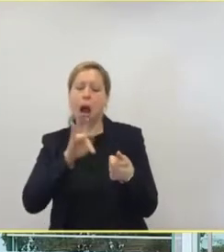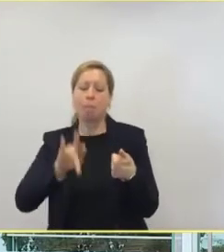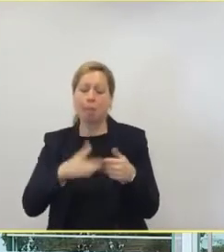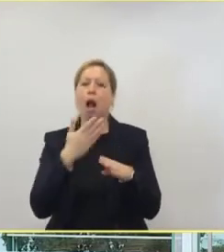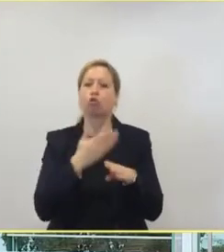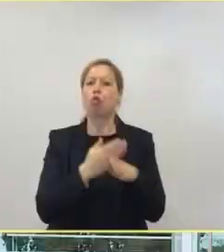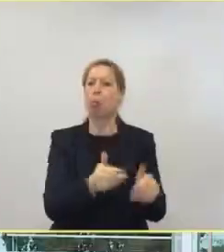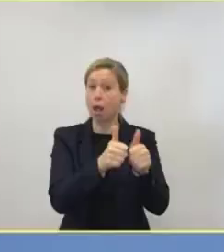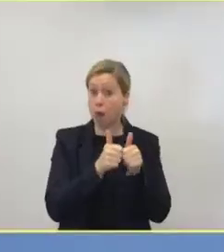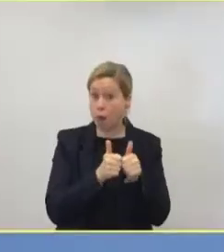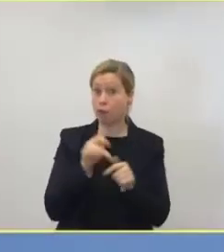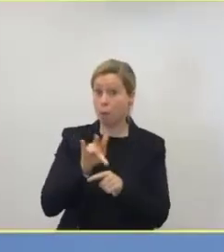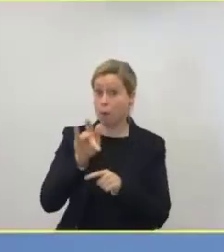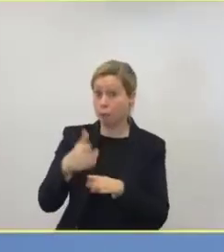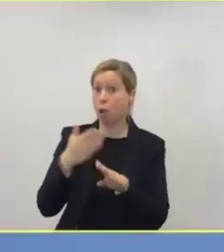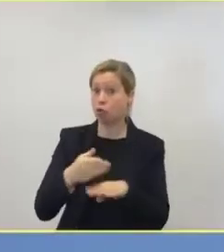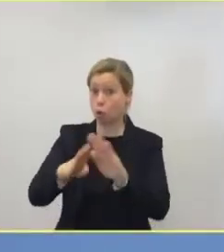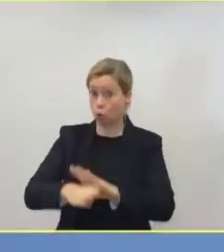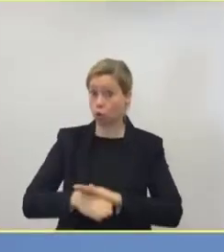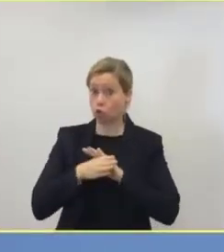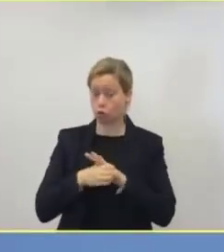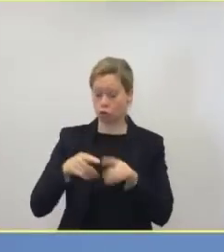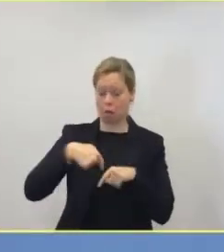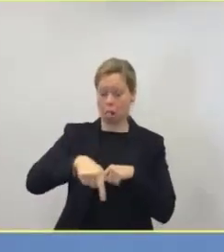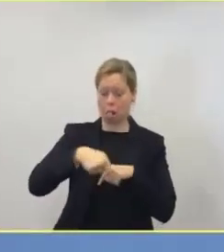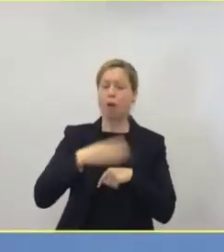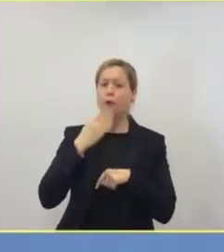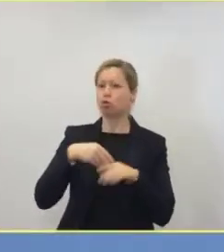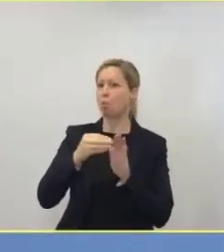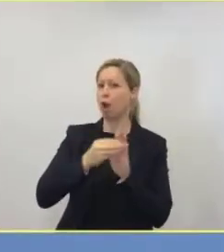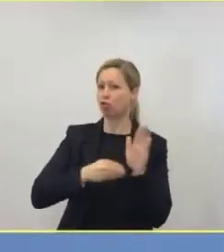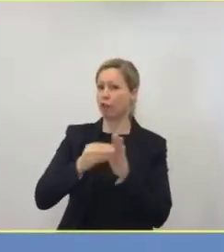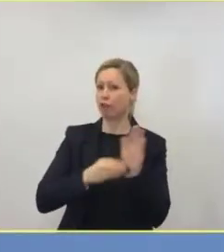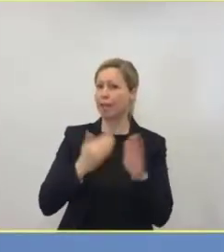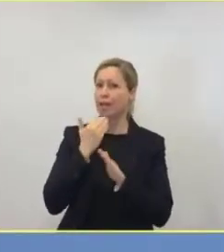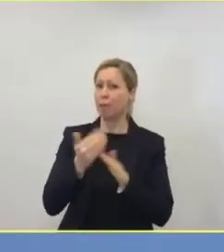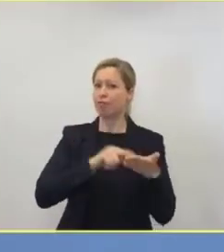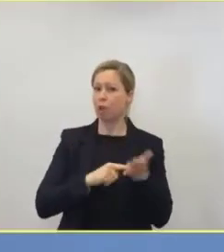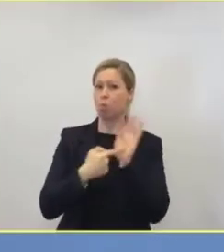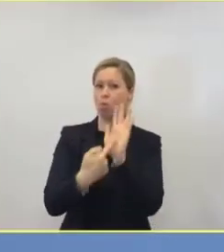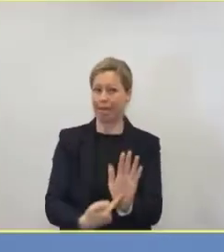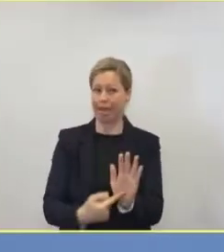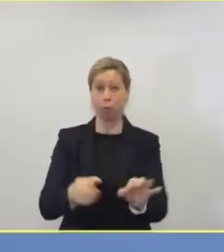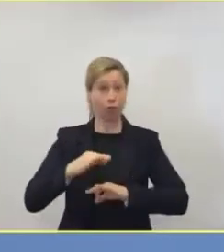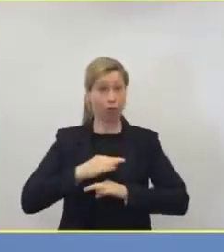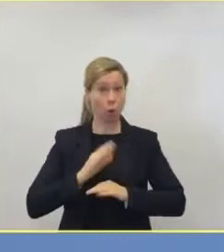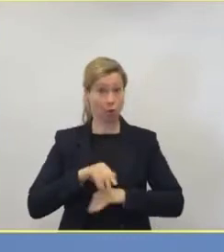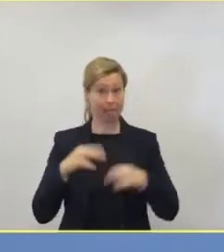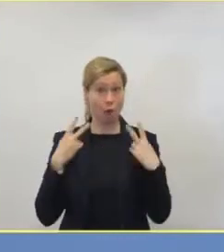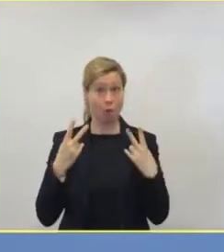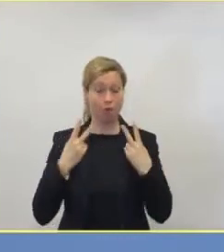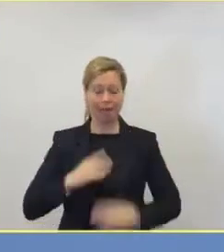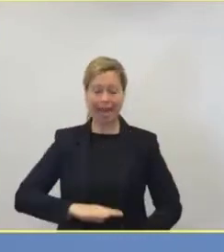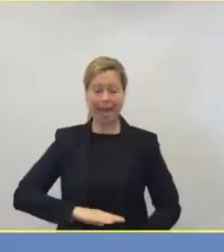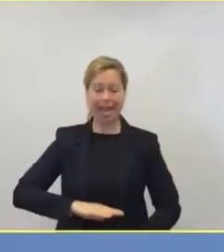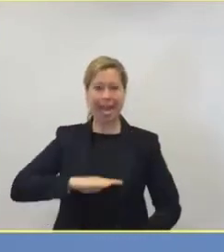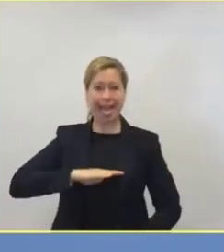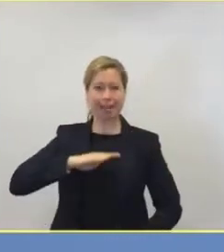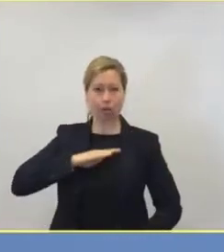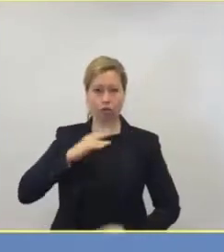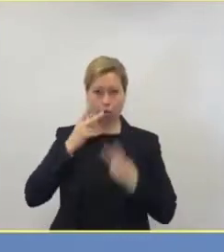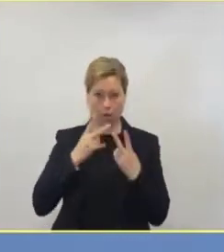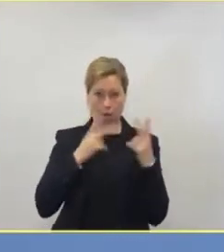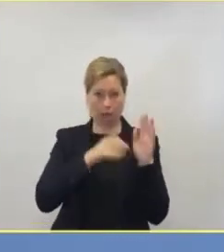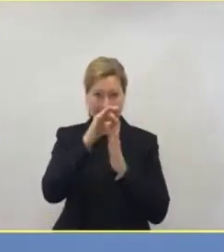Empfehlungen werden wir dann da nochmal schriftlich abgeben und natürlich auch zu wichtigen ethischen Aspekten. Bislang sind wir ja nicht in die Situation gekommen,